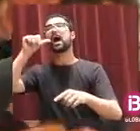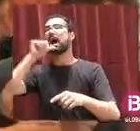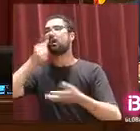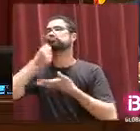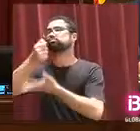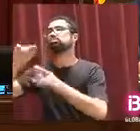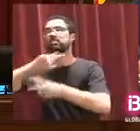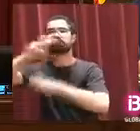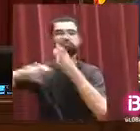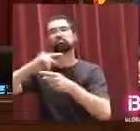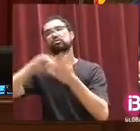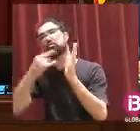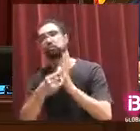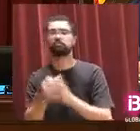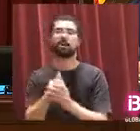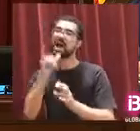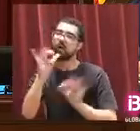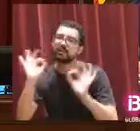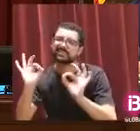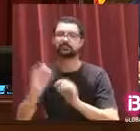Gràcies, senyor Camargo. Té la paraula, senyor presidenta de la